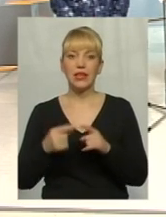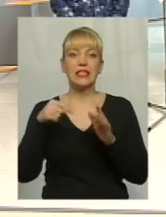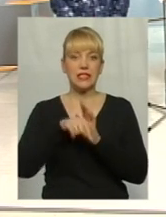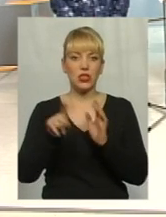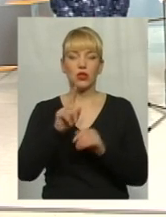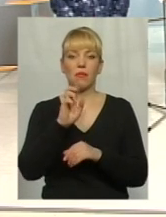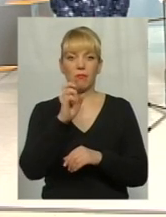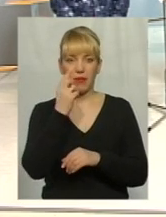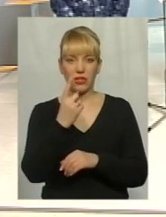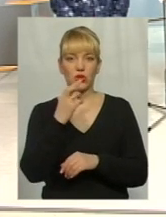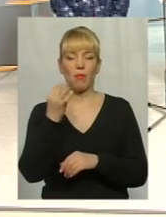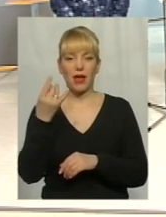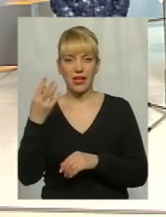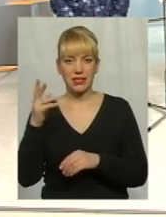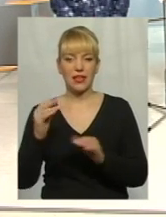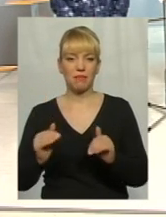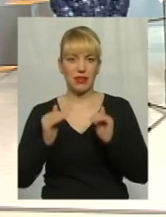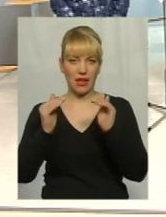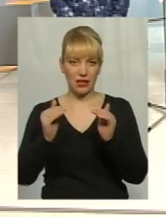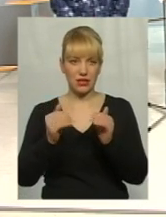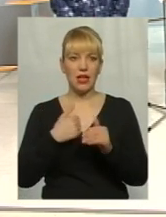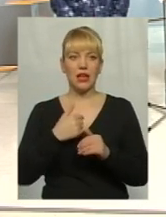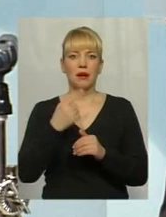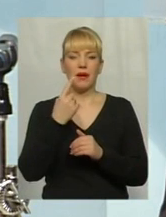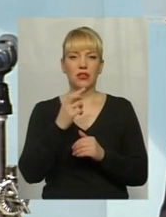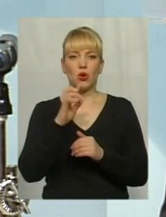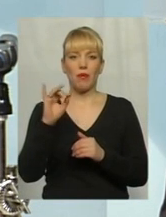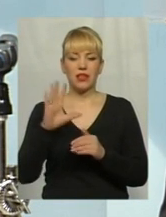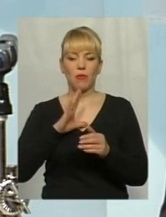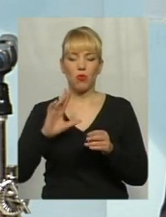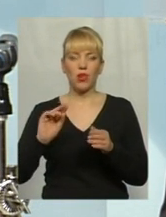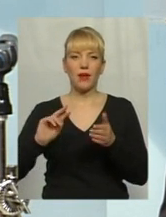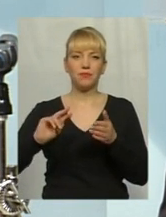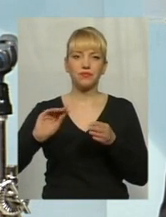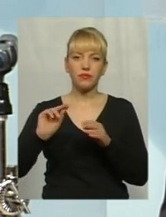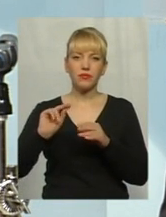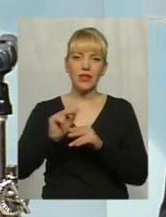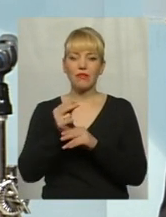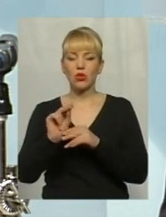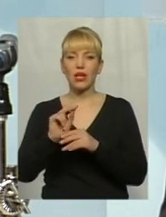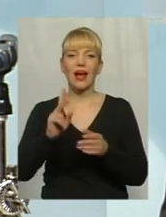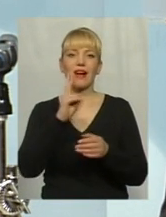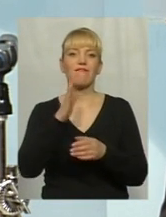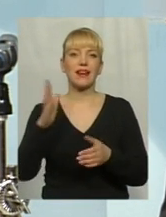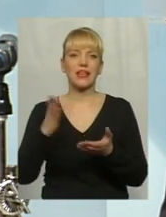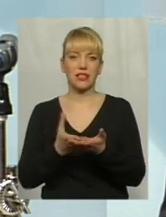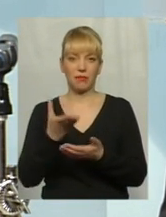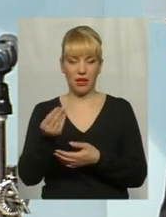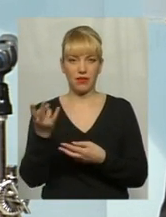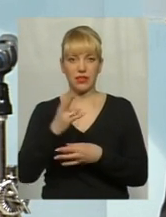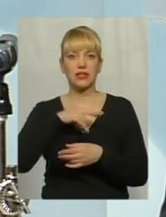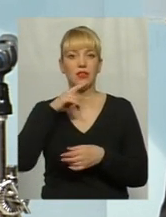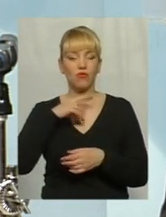квартирна плата. Так, з 1 березня у нас була відкоругована квартирна плата. Слід зауважити, що